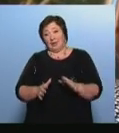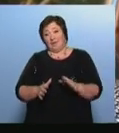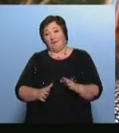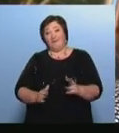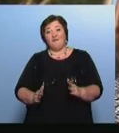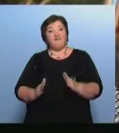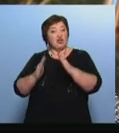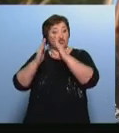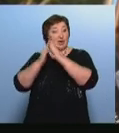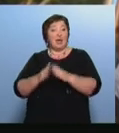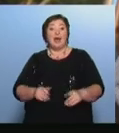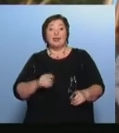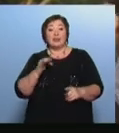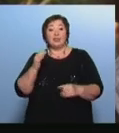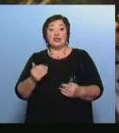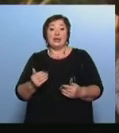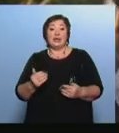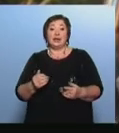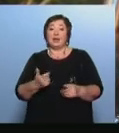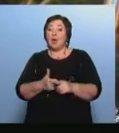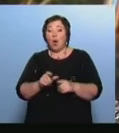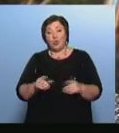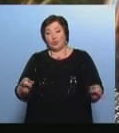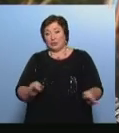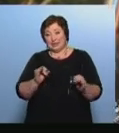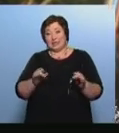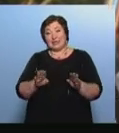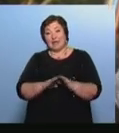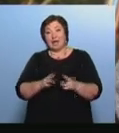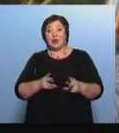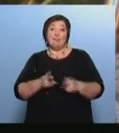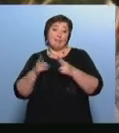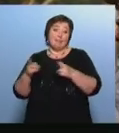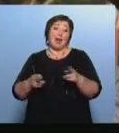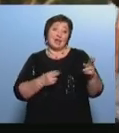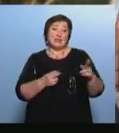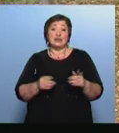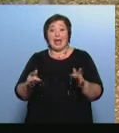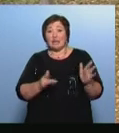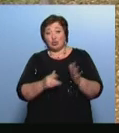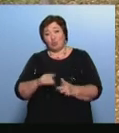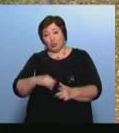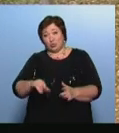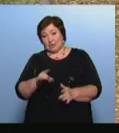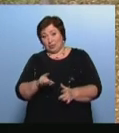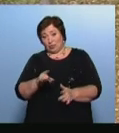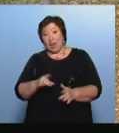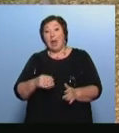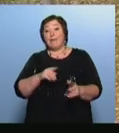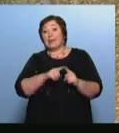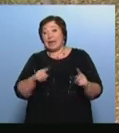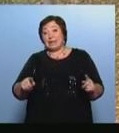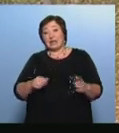на параплане с инструкторами Это очень интересно Также поездки и экскурсии по Узбуртской республике Продлится акция до 30